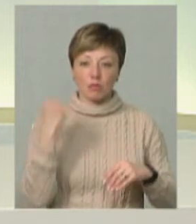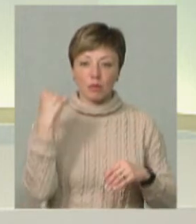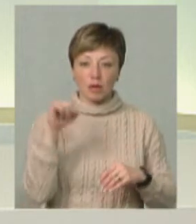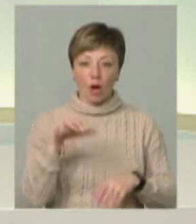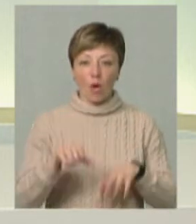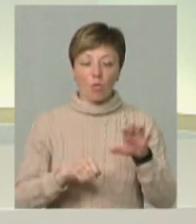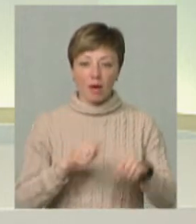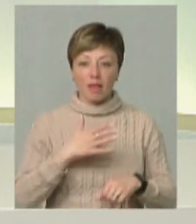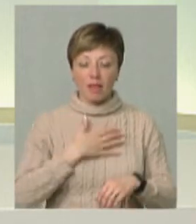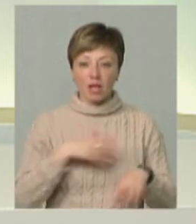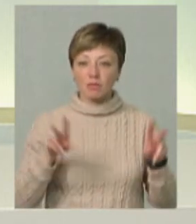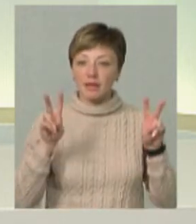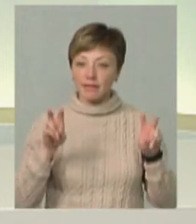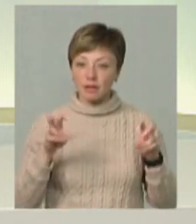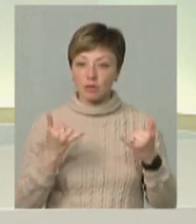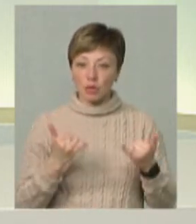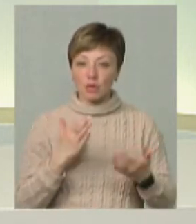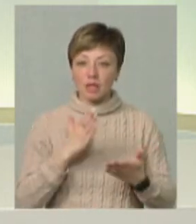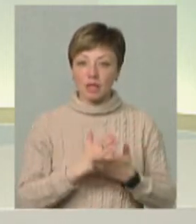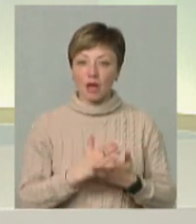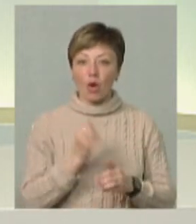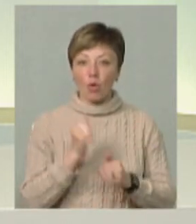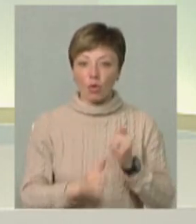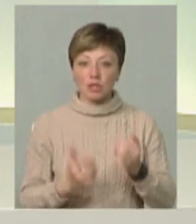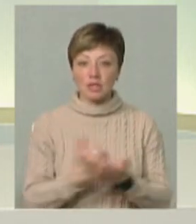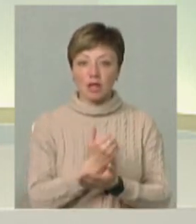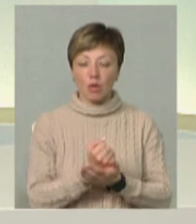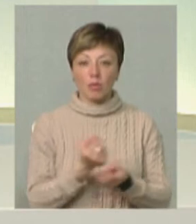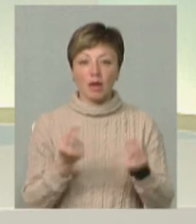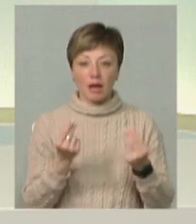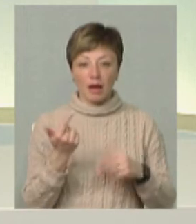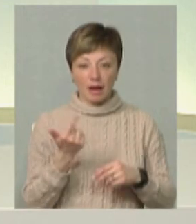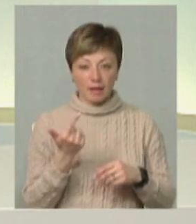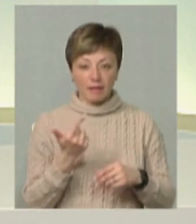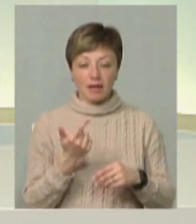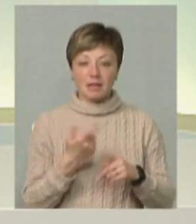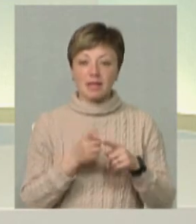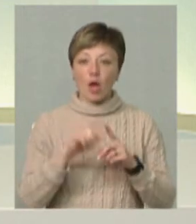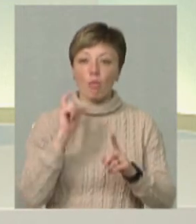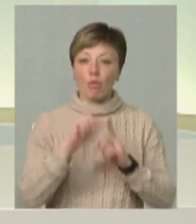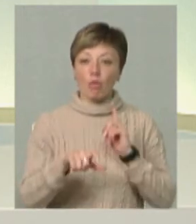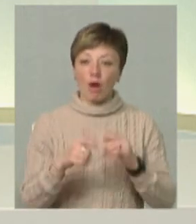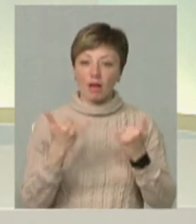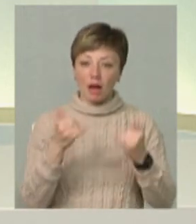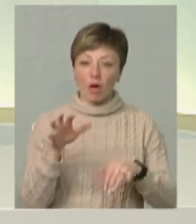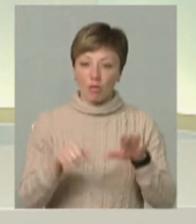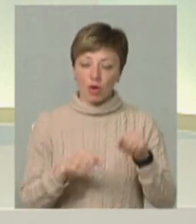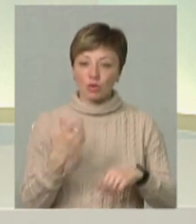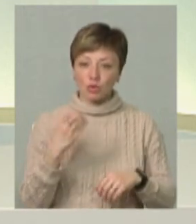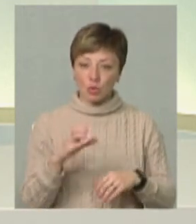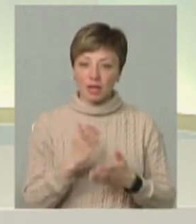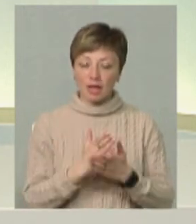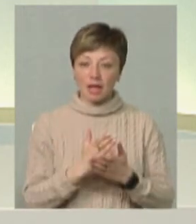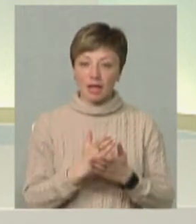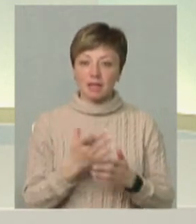окупанта. І нашим девізом сьогодні є, кожна зароблена гривня – це є куля для окупанта, а кожна сотня – це